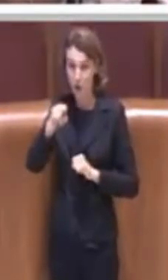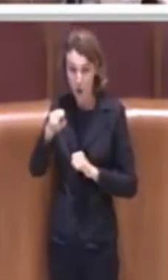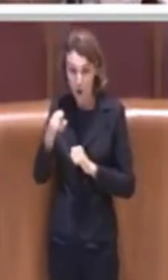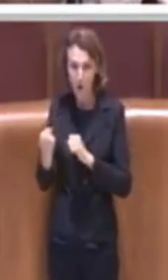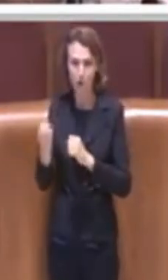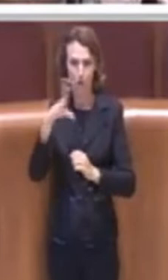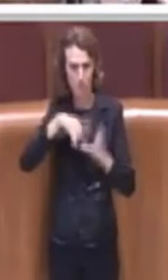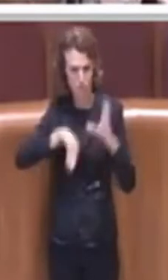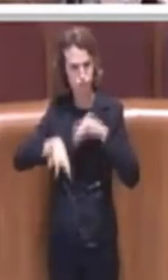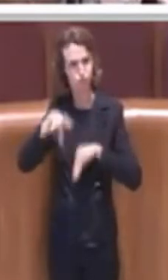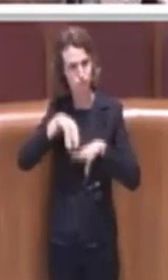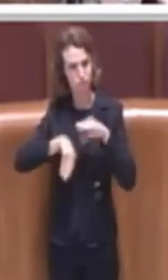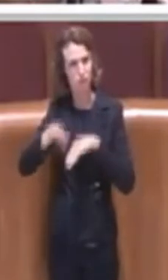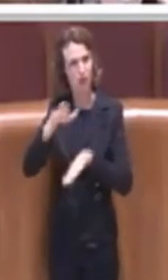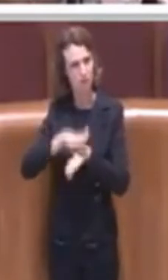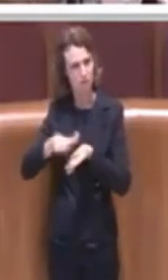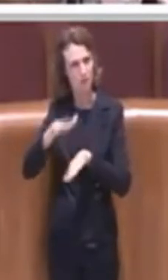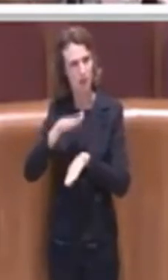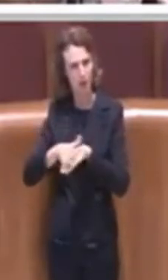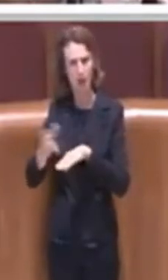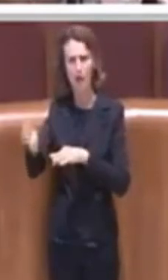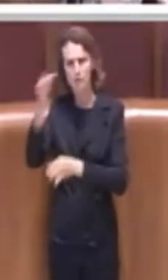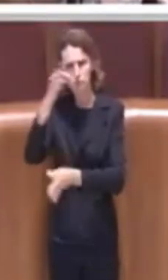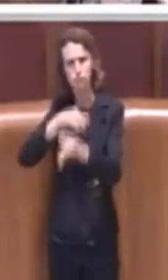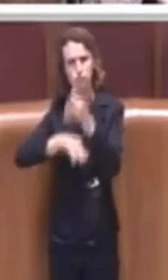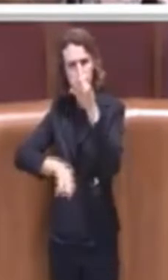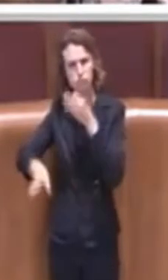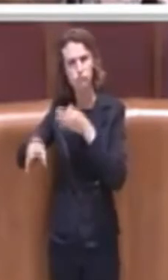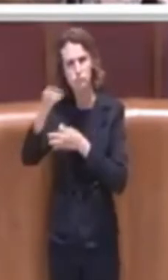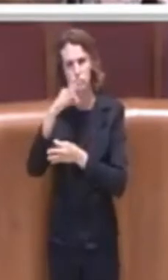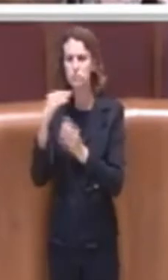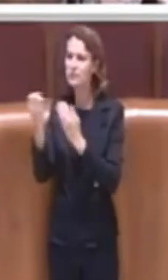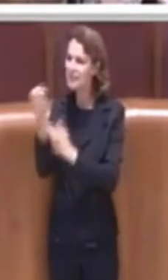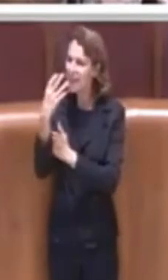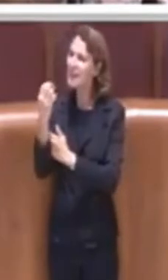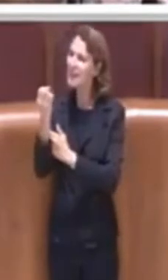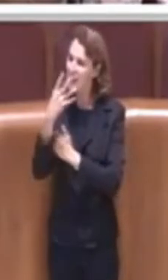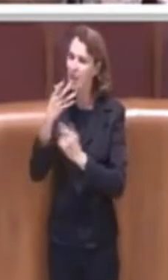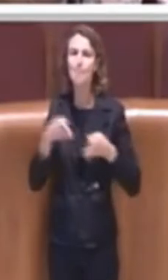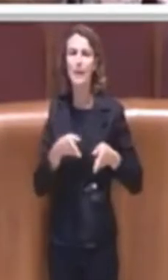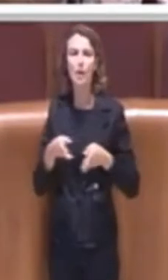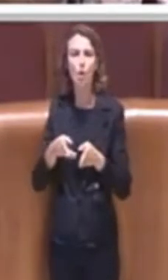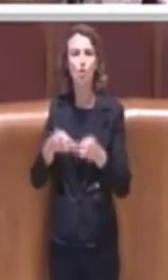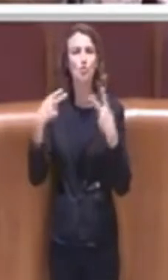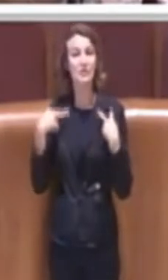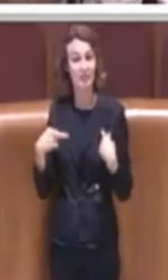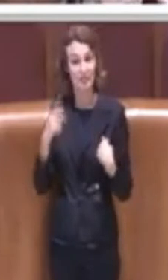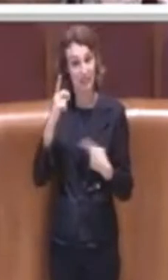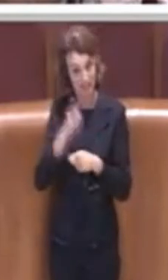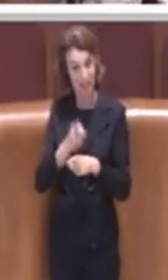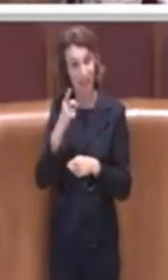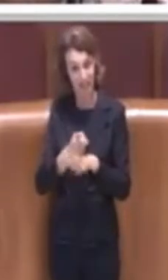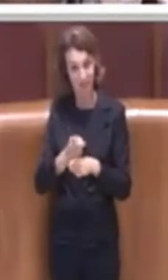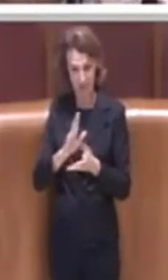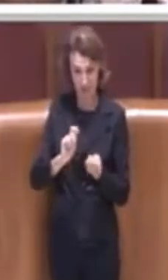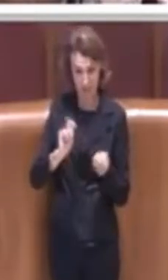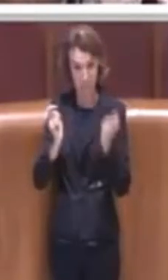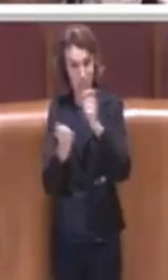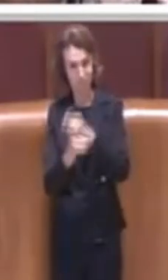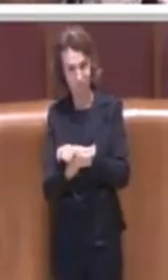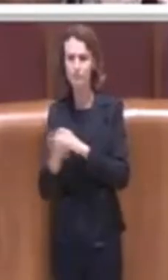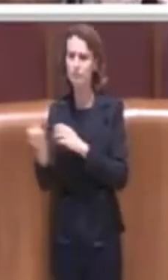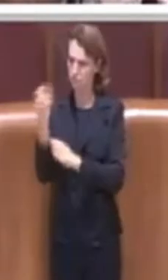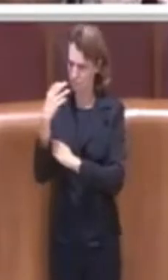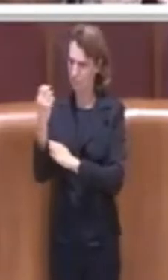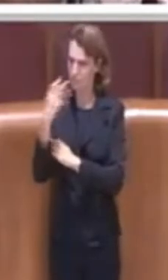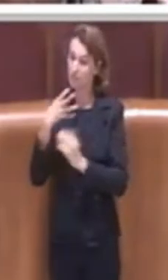maturato a quello che è il percorso di vita che deve essere intrapreso, con una miriade di